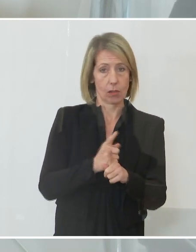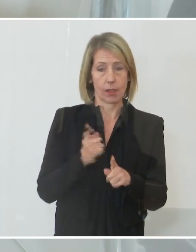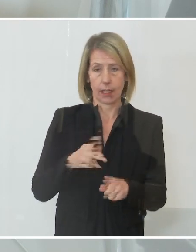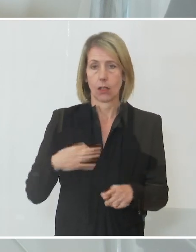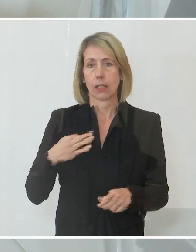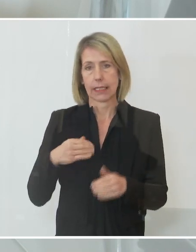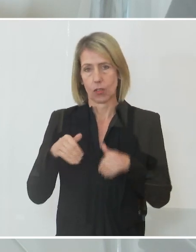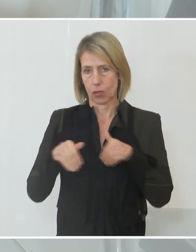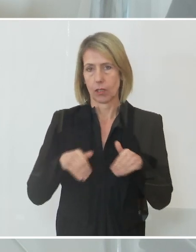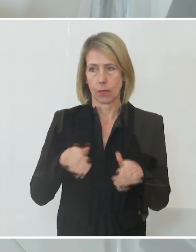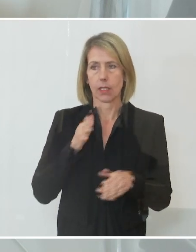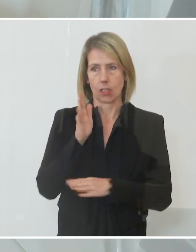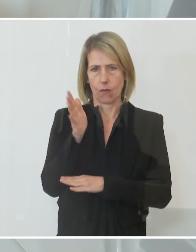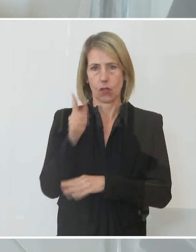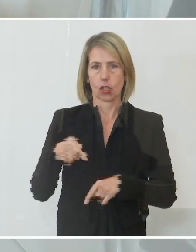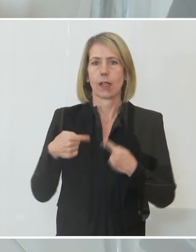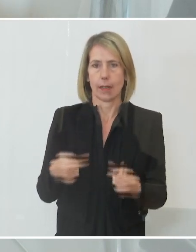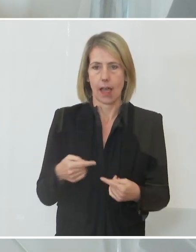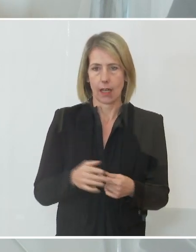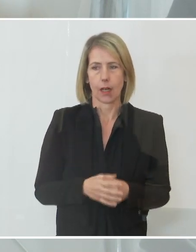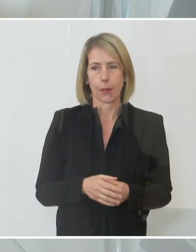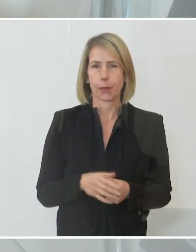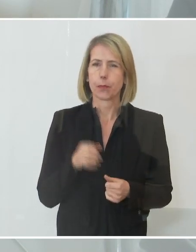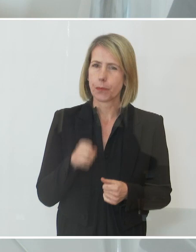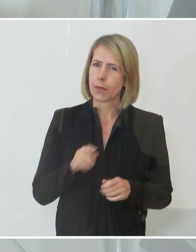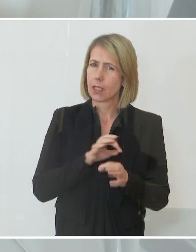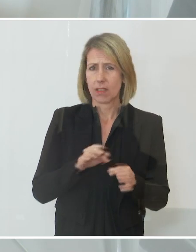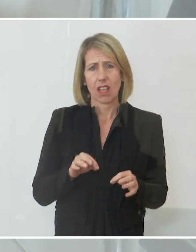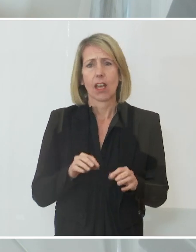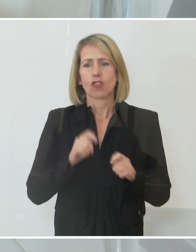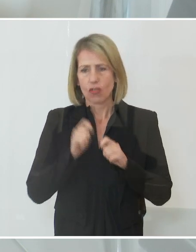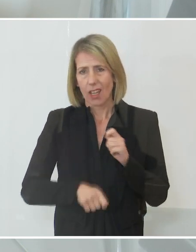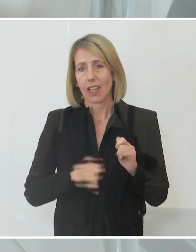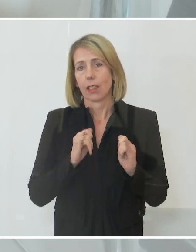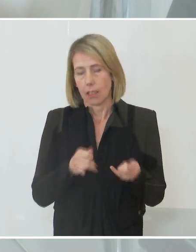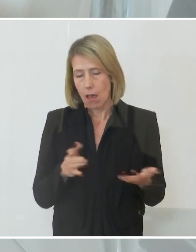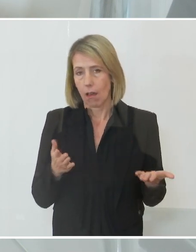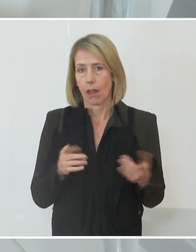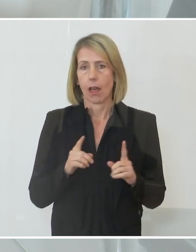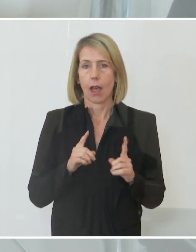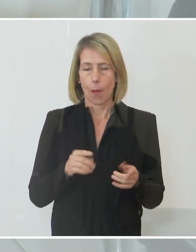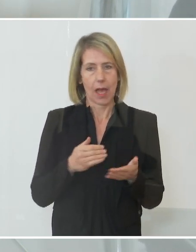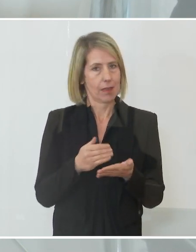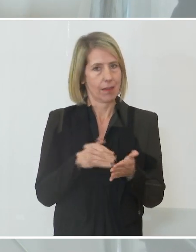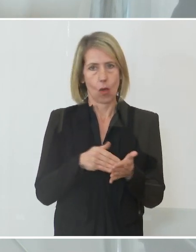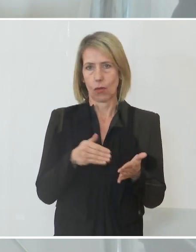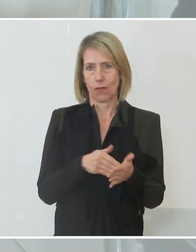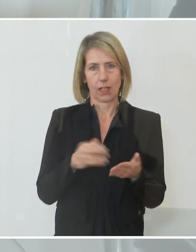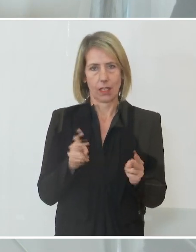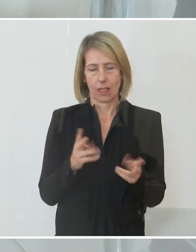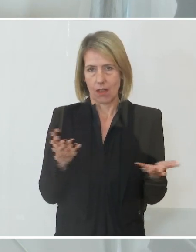minister im Detail vorstellen, die durchaus eng und streng sind. Aber das ist notwendig,